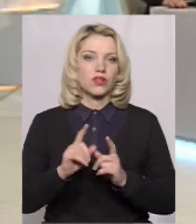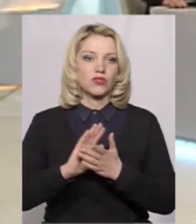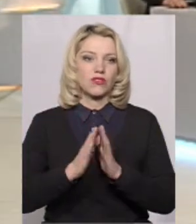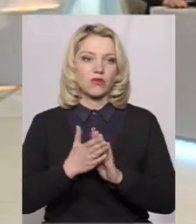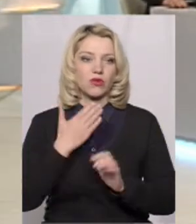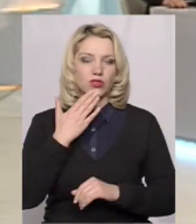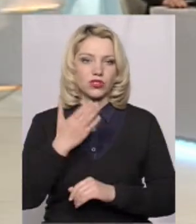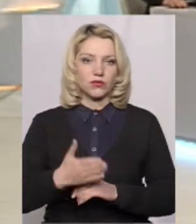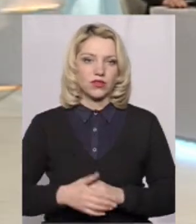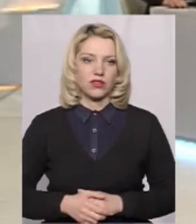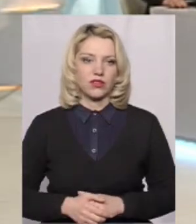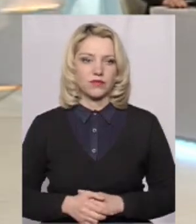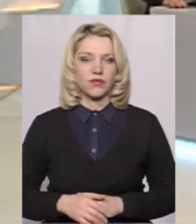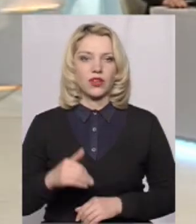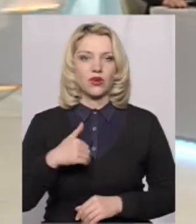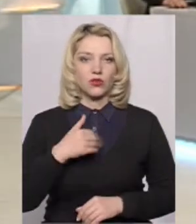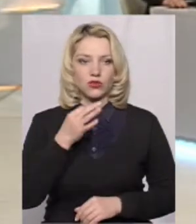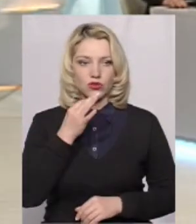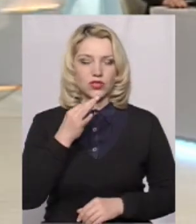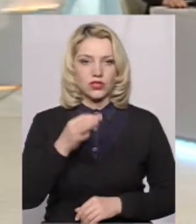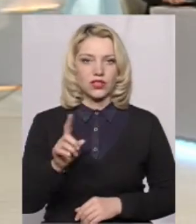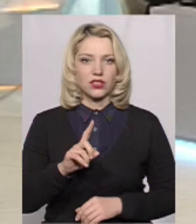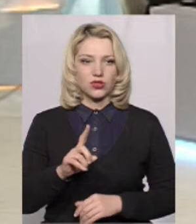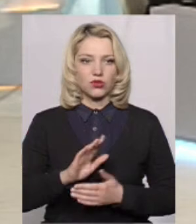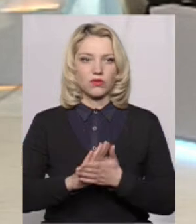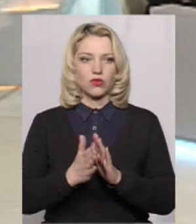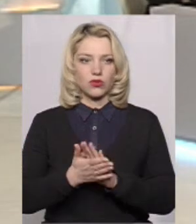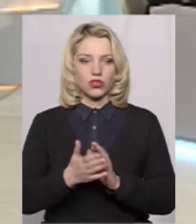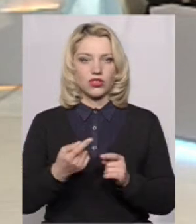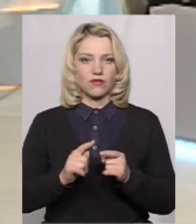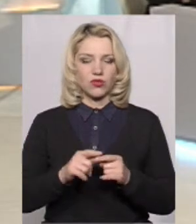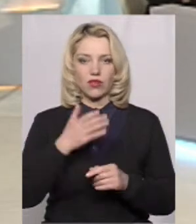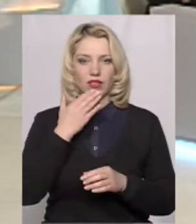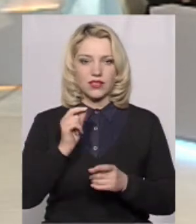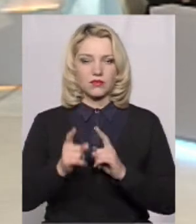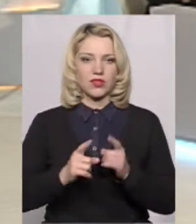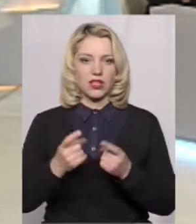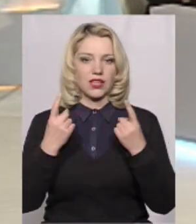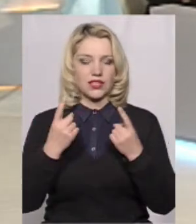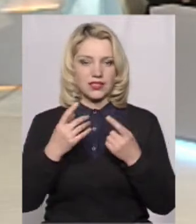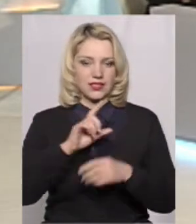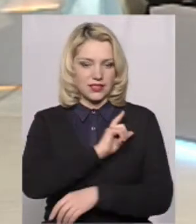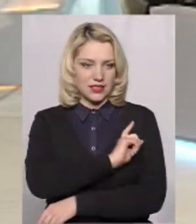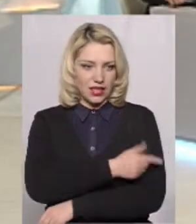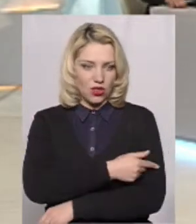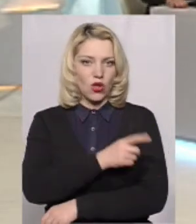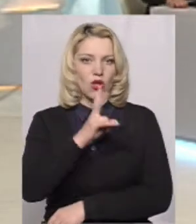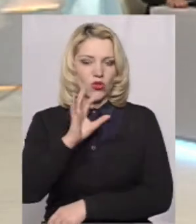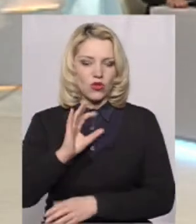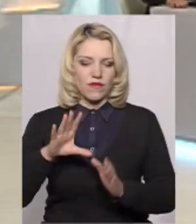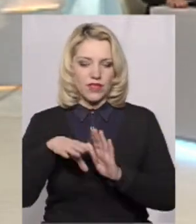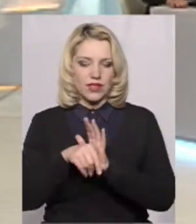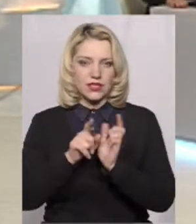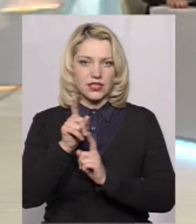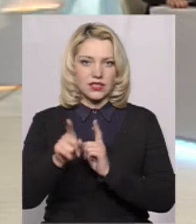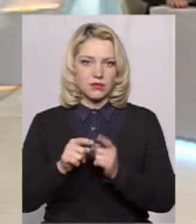положенні? Хочу вам сказати, що положення, ну якби воно не змінилось настільки сильно, але внесені зміни